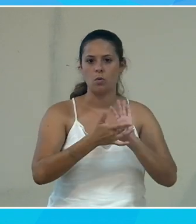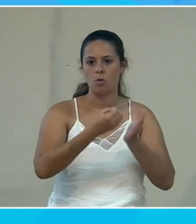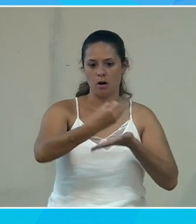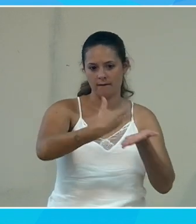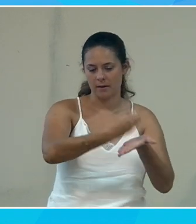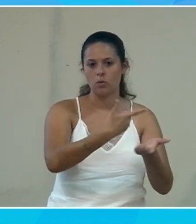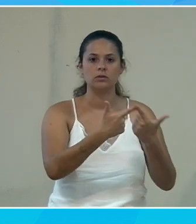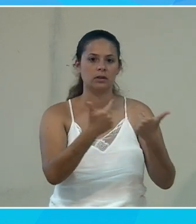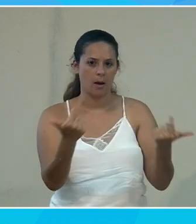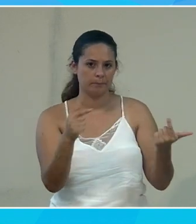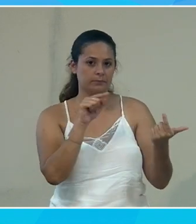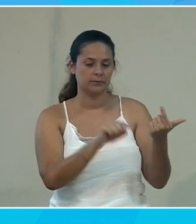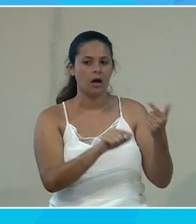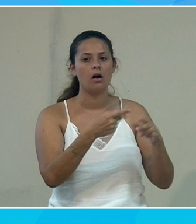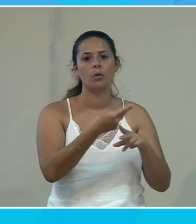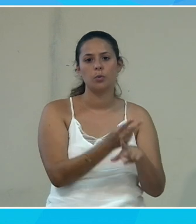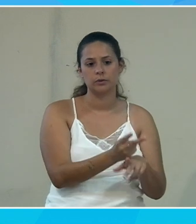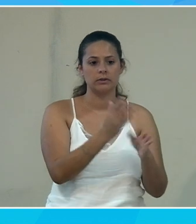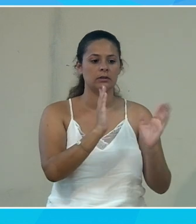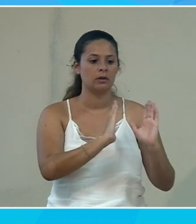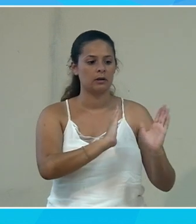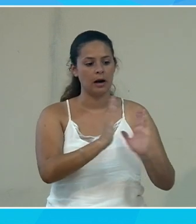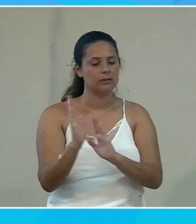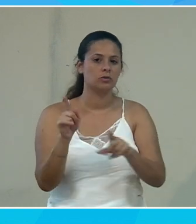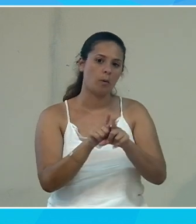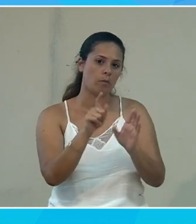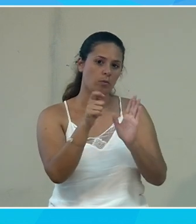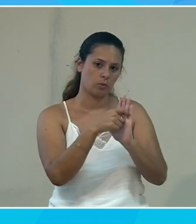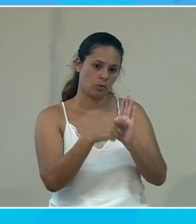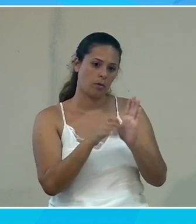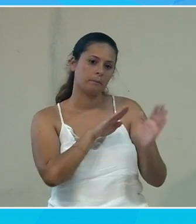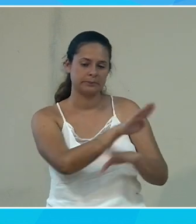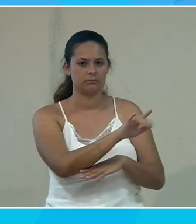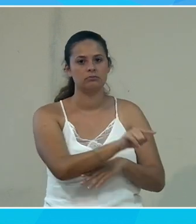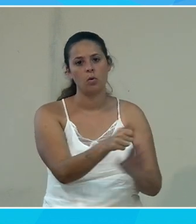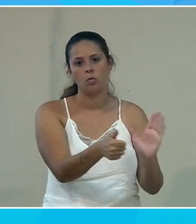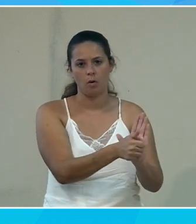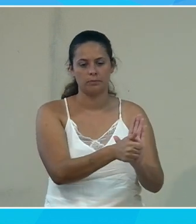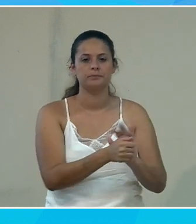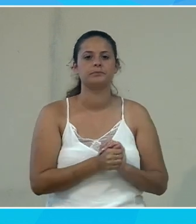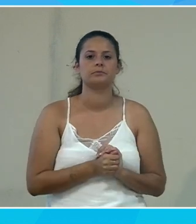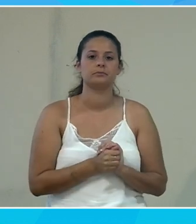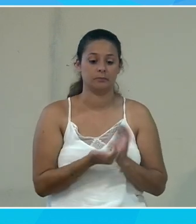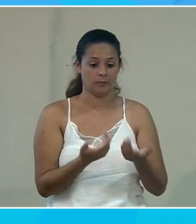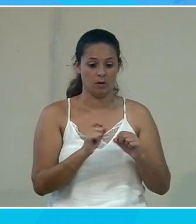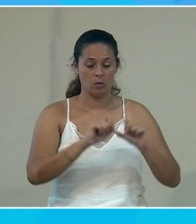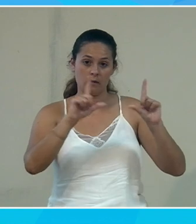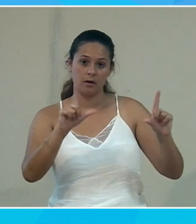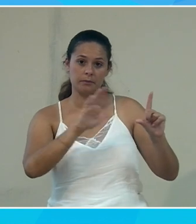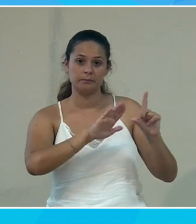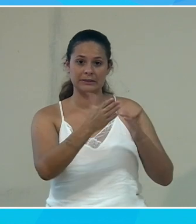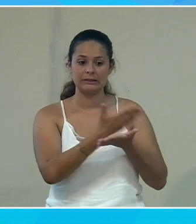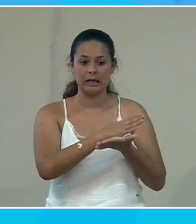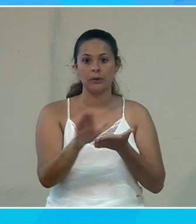etc. donc c'est vraiment un outil de classement de notes et donc il a ça comme vocation là j'ai ouvert en fait la version